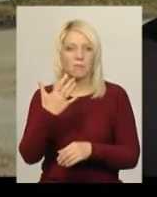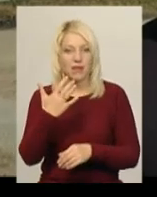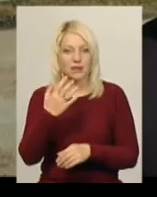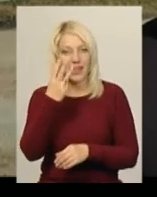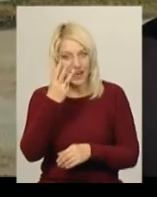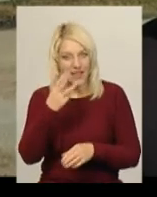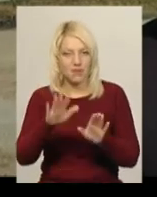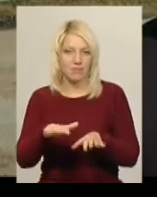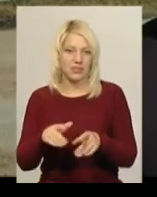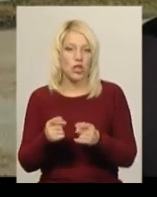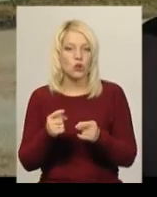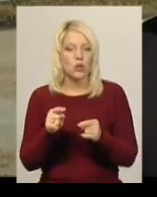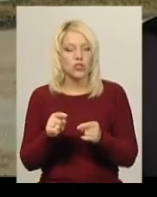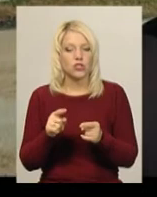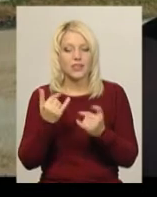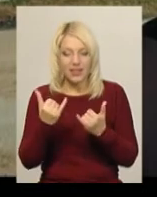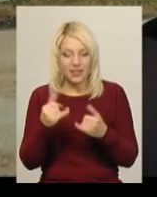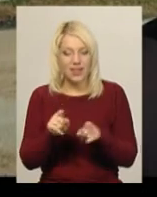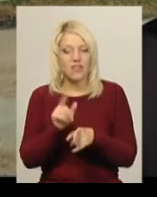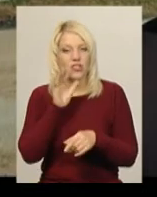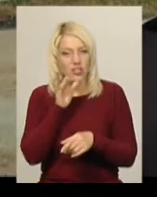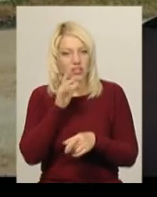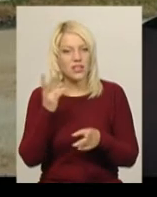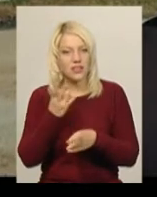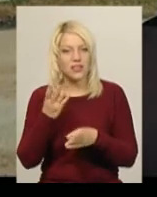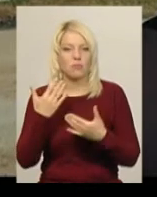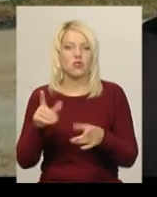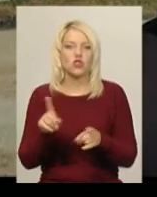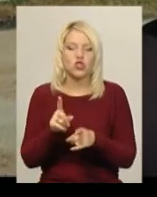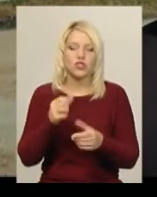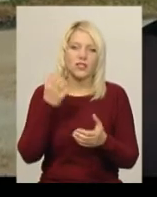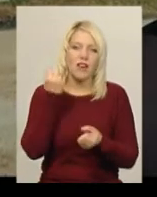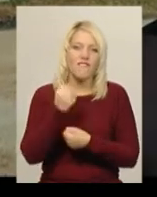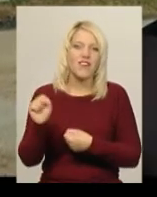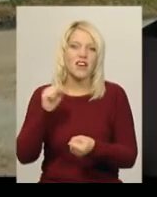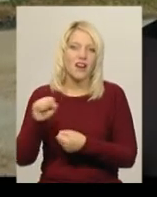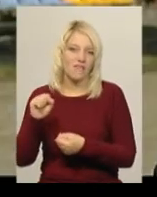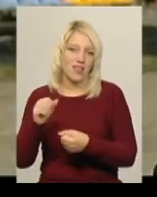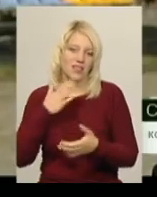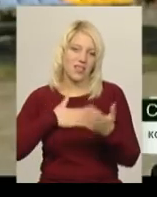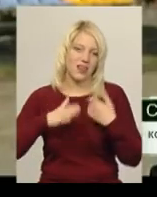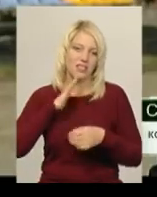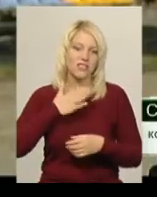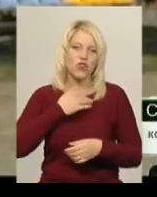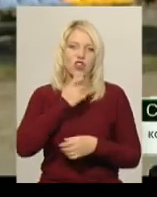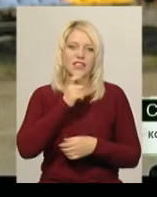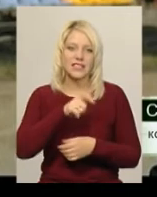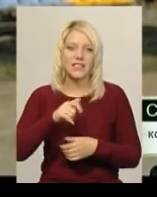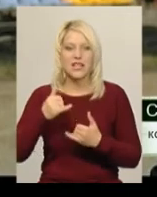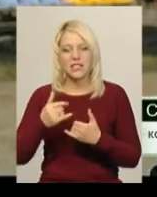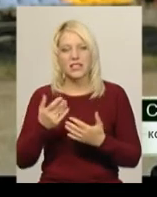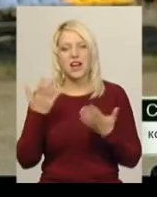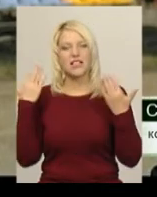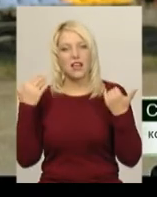щоб в таке час, що треба вже щось вигравати, радувати своїх зрителів. Зараз у гравців не тривалі